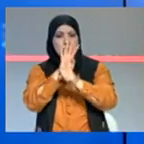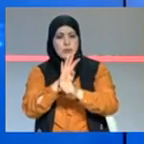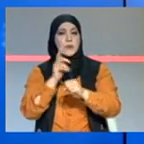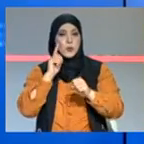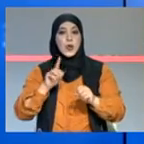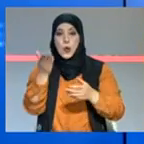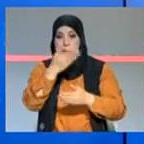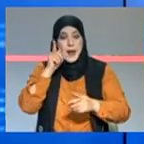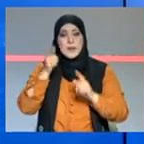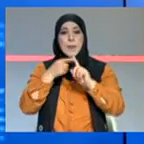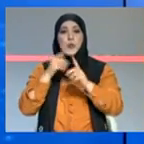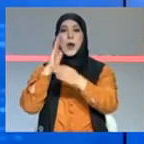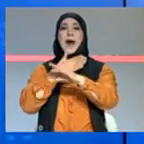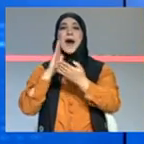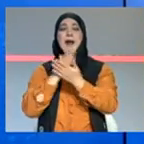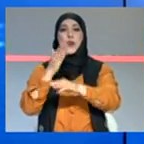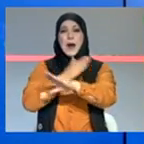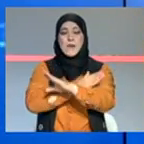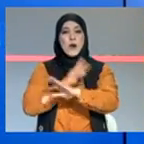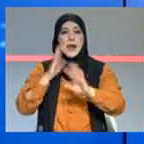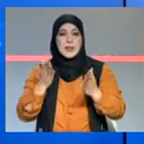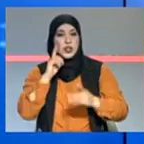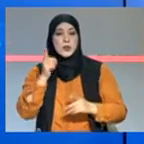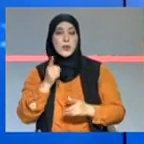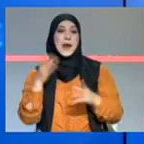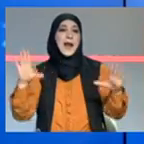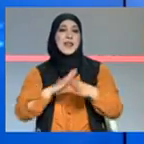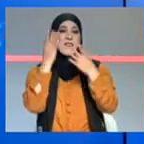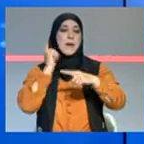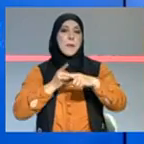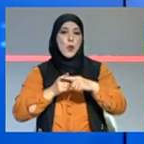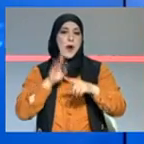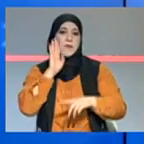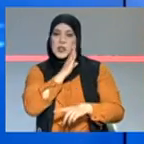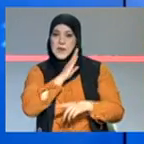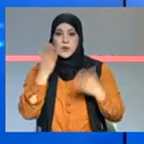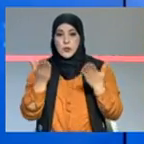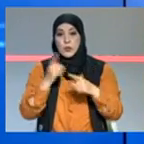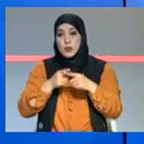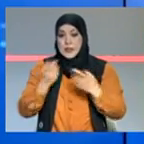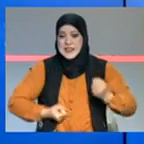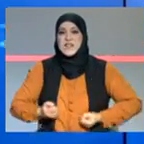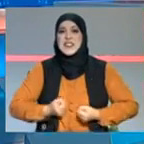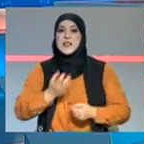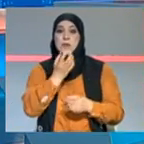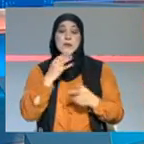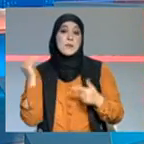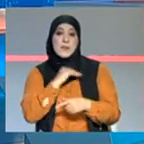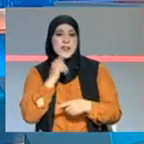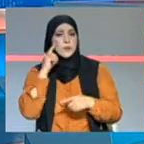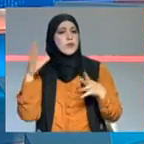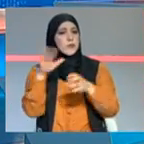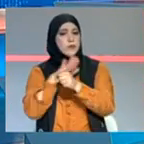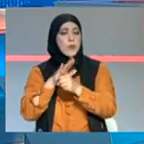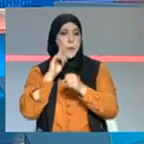والخوف من الأقسام الاستعجالي اللي هما ينجب يكون عند مكتظاظ اللي هو بداي يجي داشا توا نعم طيب دكتور ما زلنا